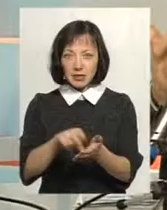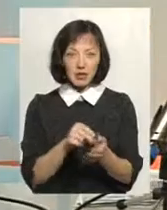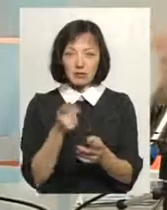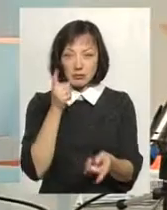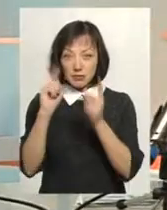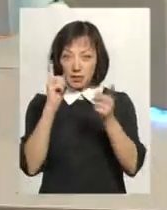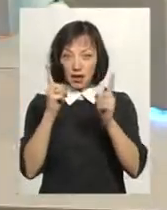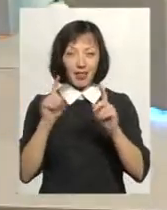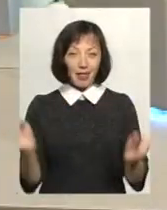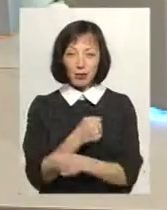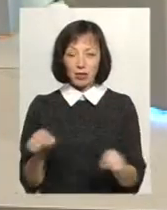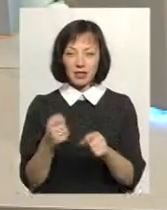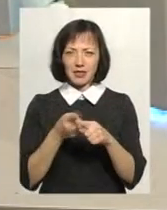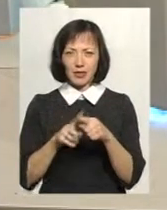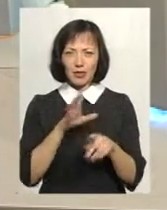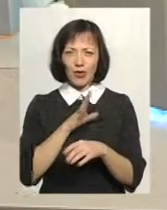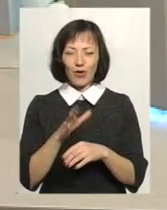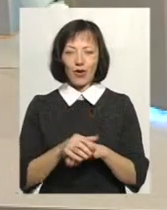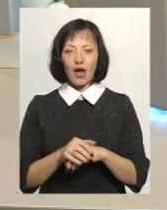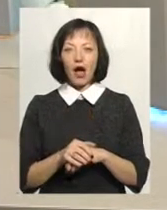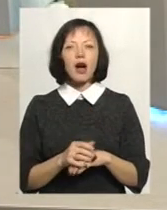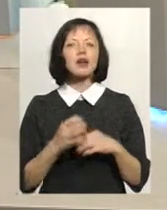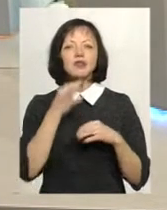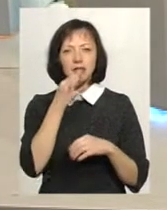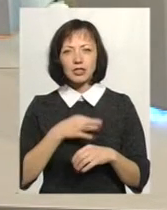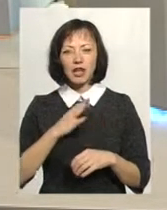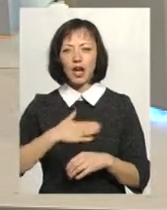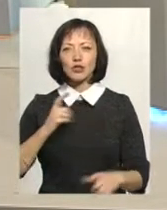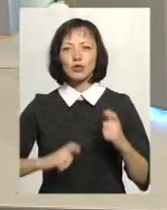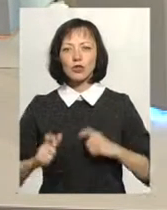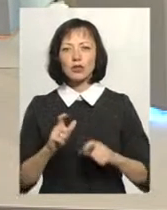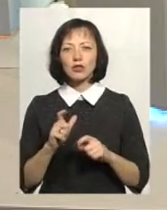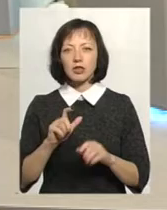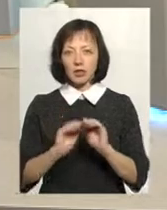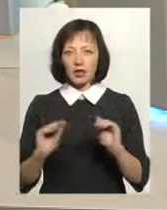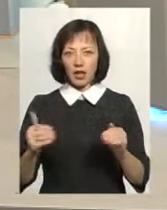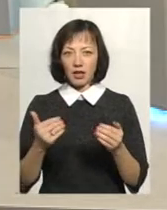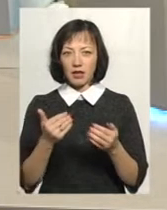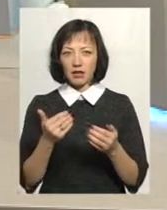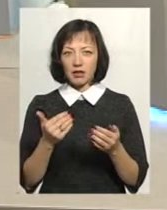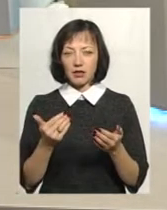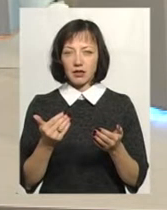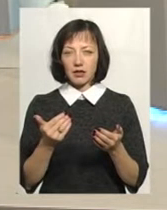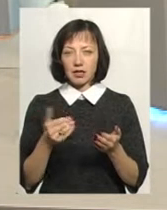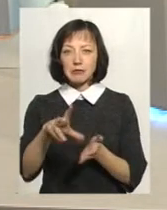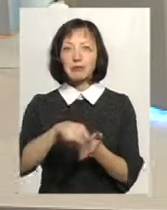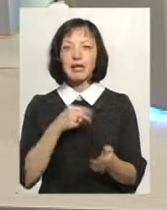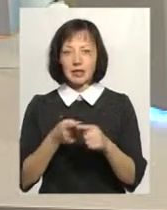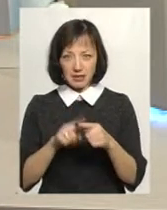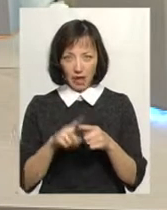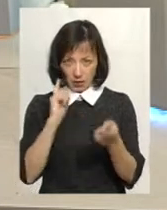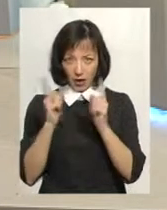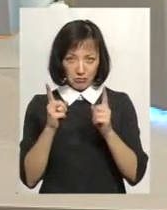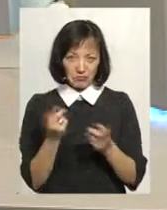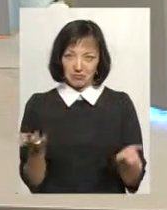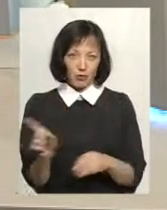неможливо. Для них це було дико. Скажіть, для наших студентів чи учнів, бо я ж викладачий, списати це дико,